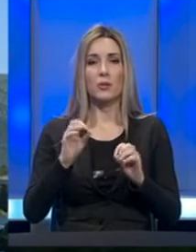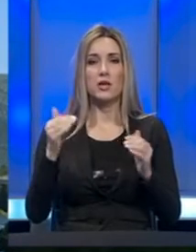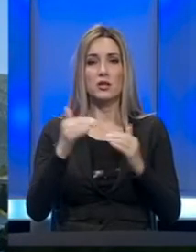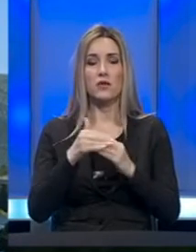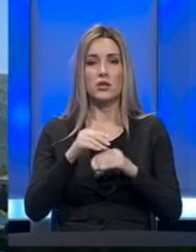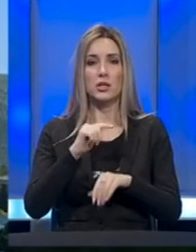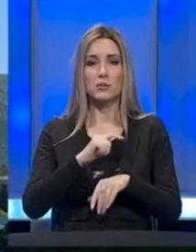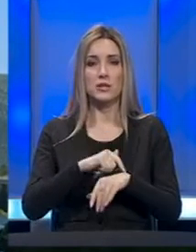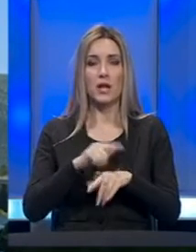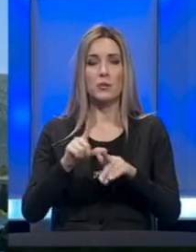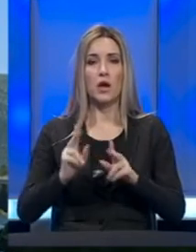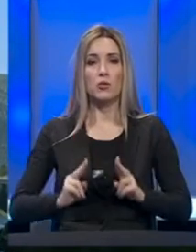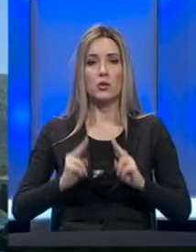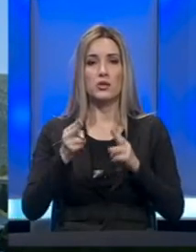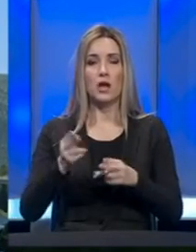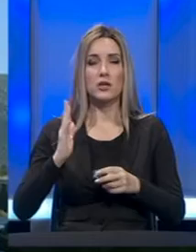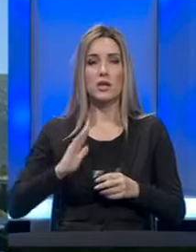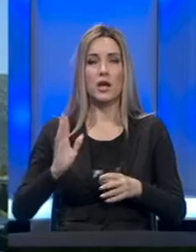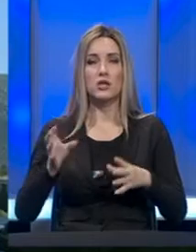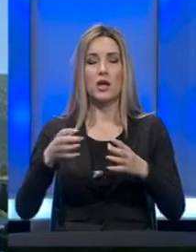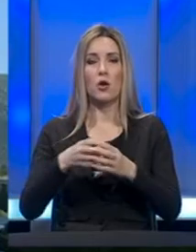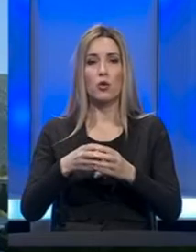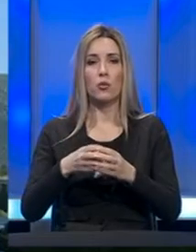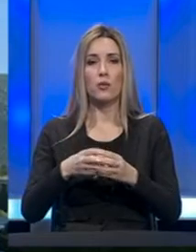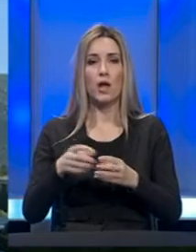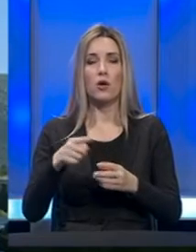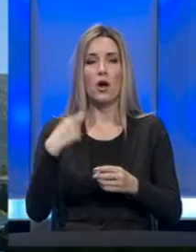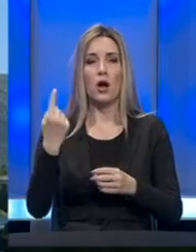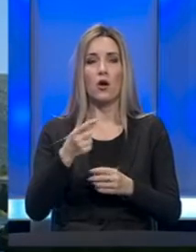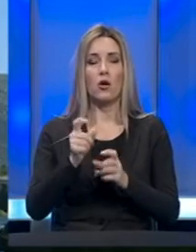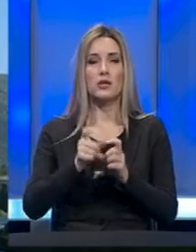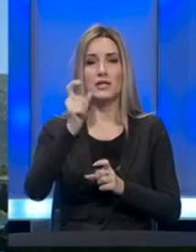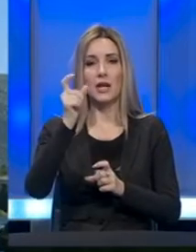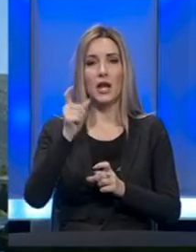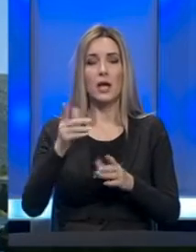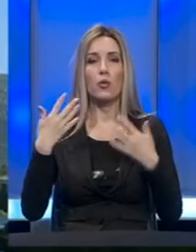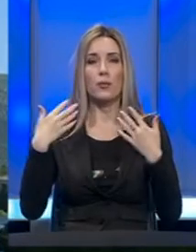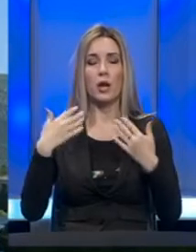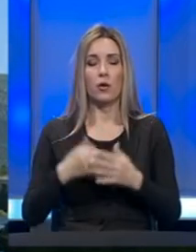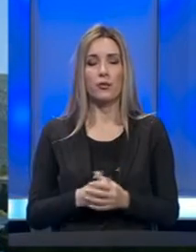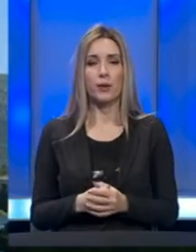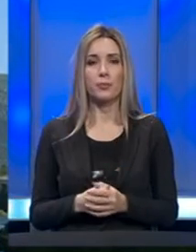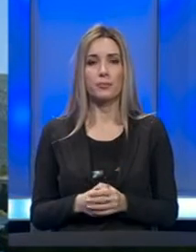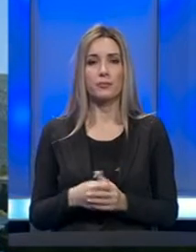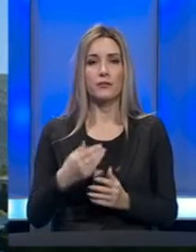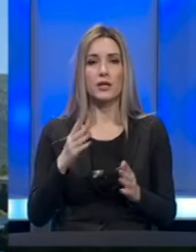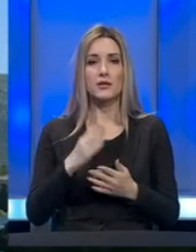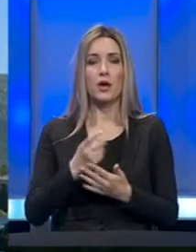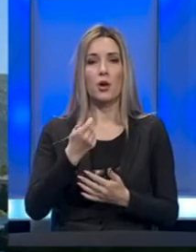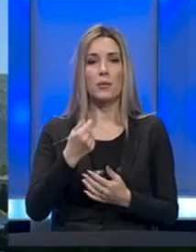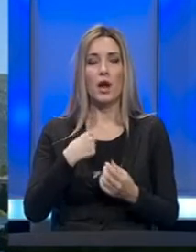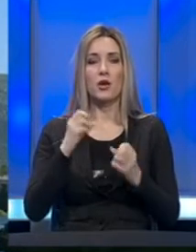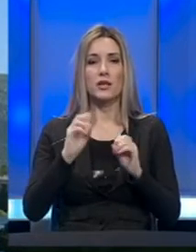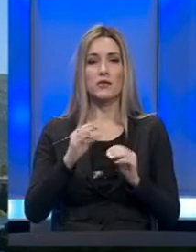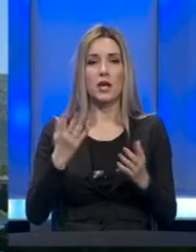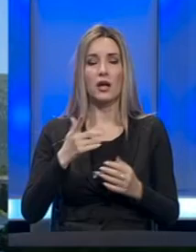večernjim satima u Mostaru da se građani okupljaju oko zgrada i u parkovima. Dakle, evo svako malo nas izvještaj